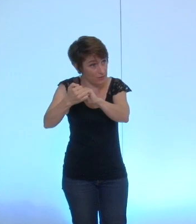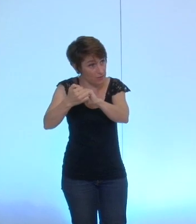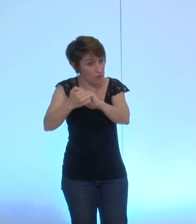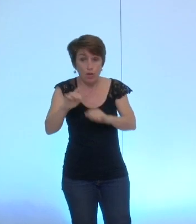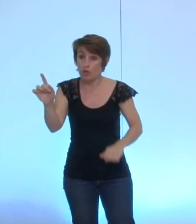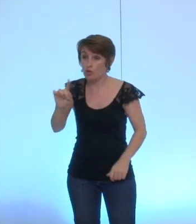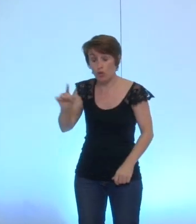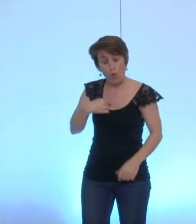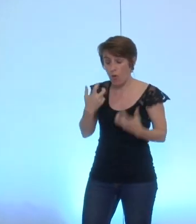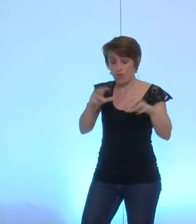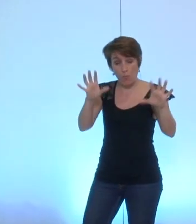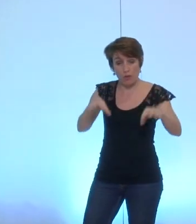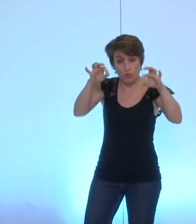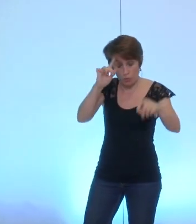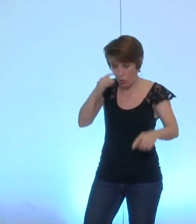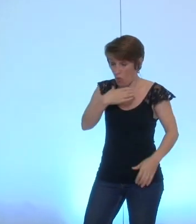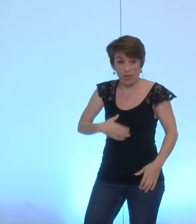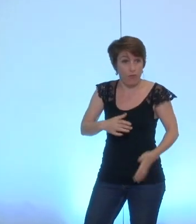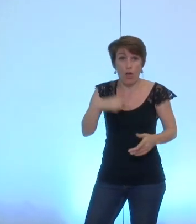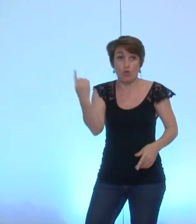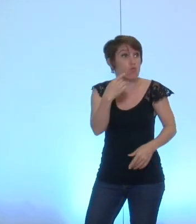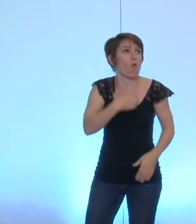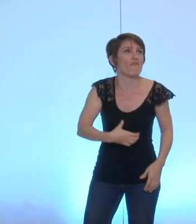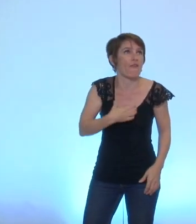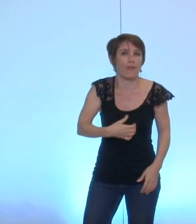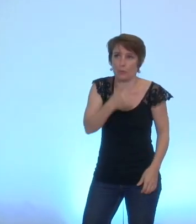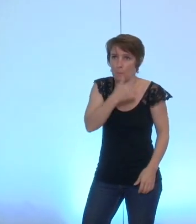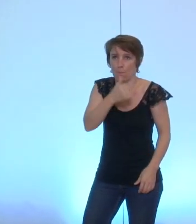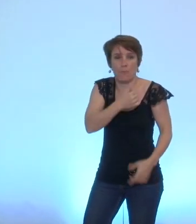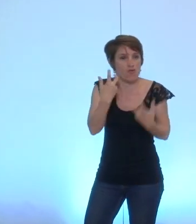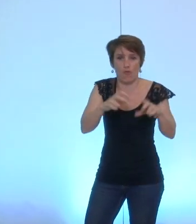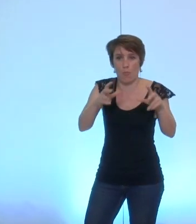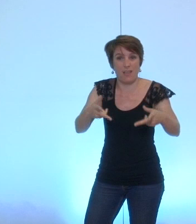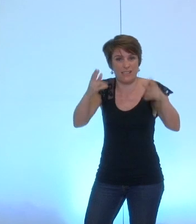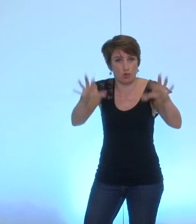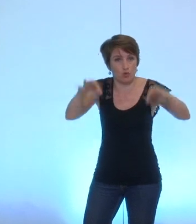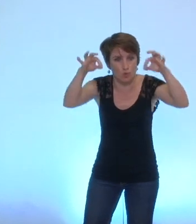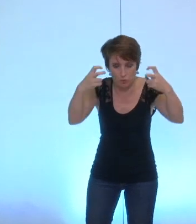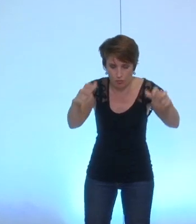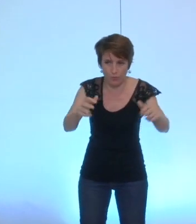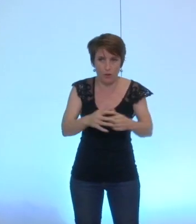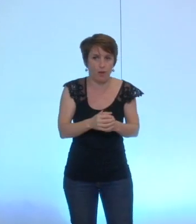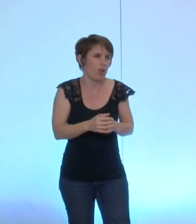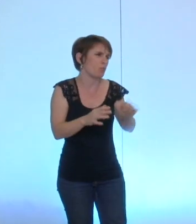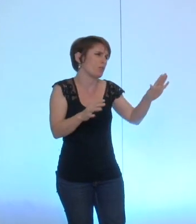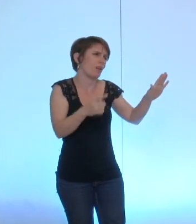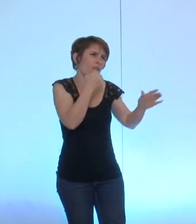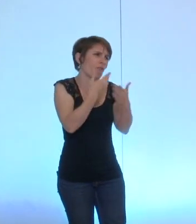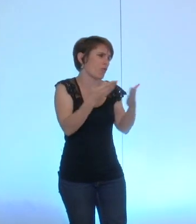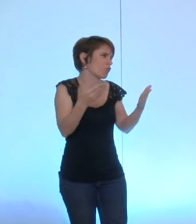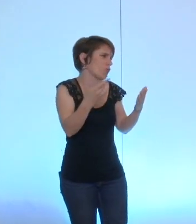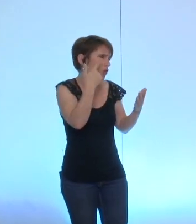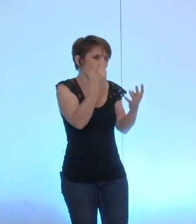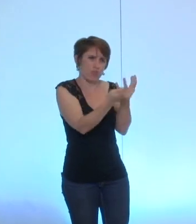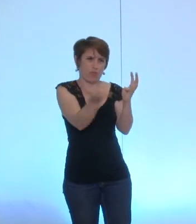non j'ai faim comme tout le monde donc j'ai absolument oh mais nous avons fait non mais je pense que ce serait excusez-moi monsieur le maire ce serait pas bien pour notre assemblée qu'on